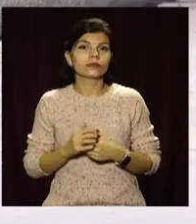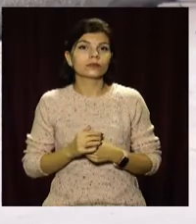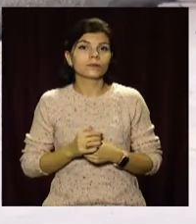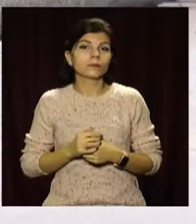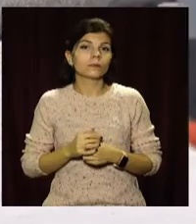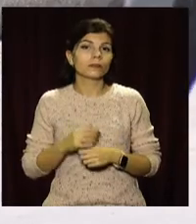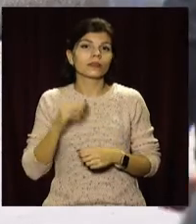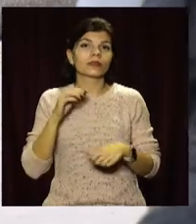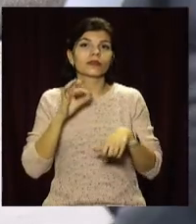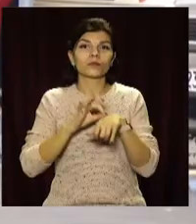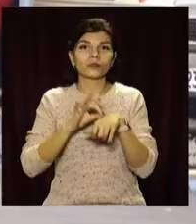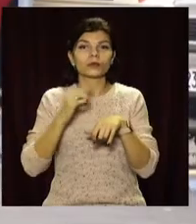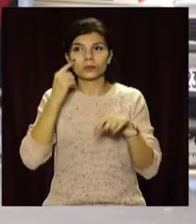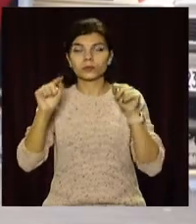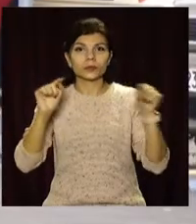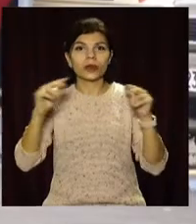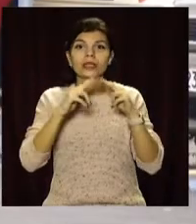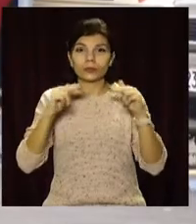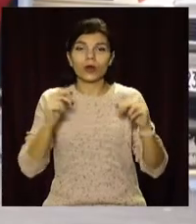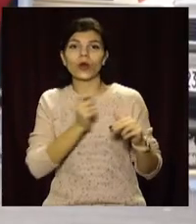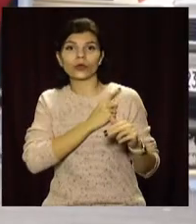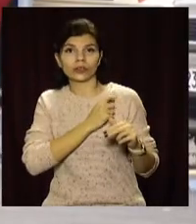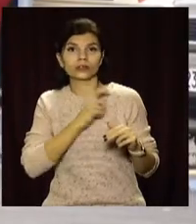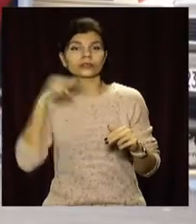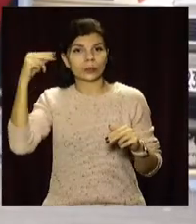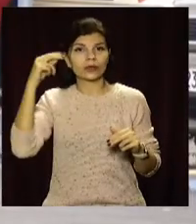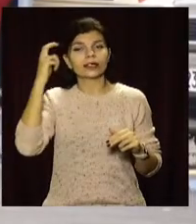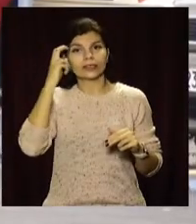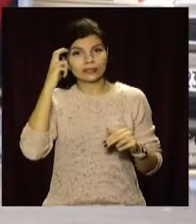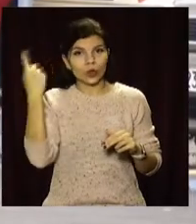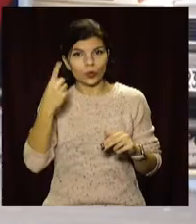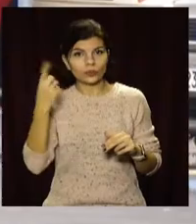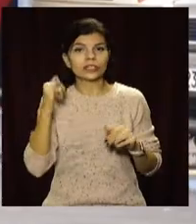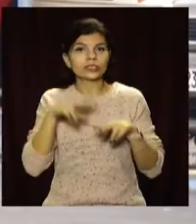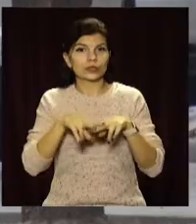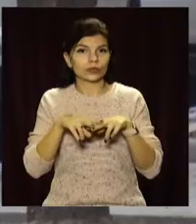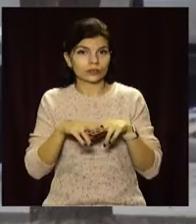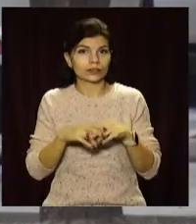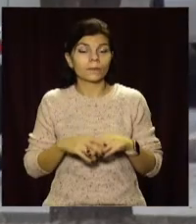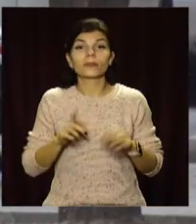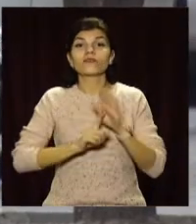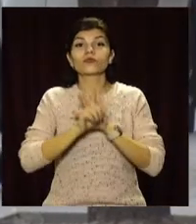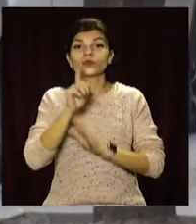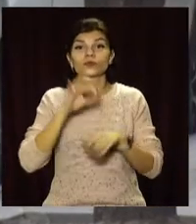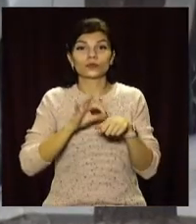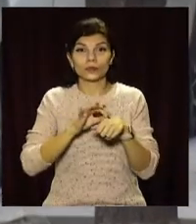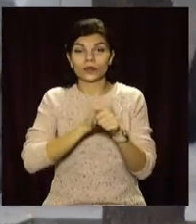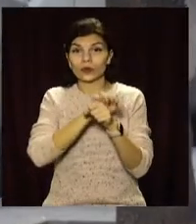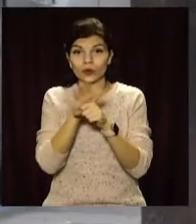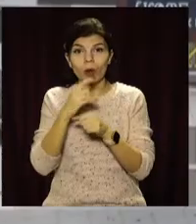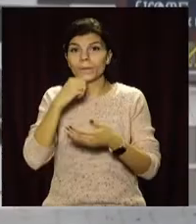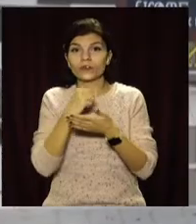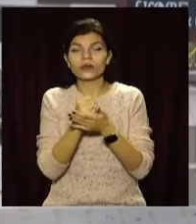найураженіші території – Дніпропетровська, Одеська, Запорізька, Київська області та столиця. З початку пандемії корону